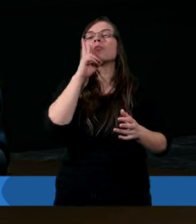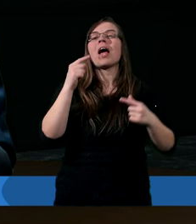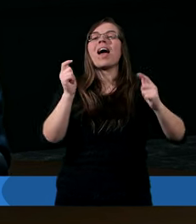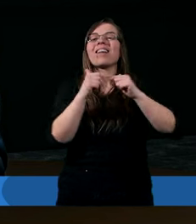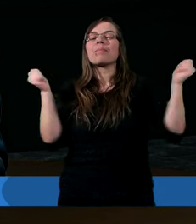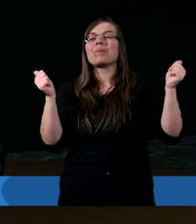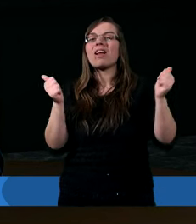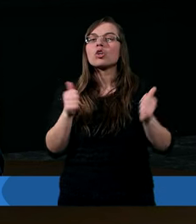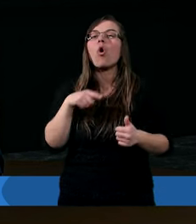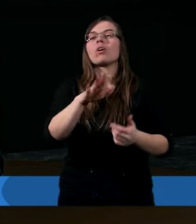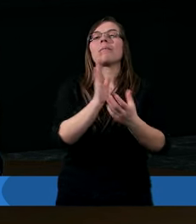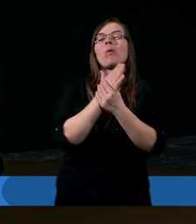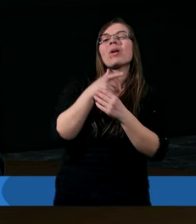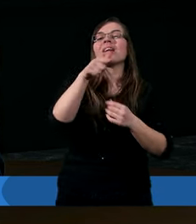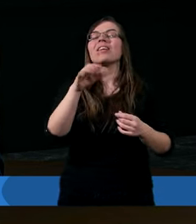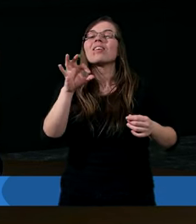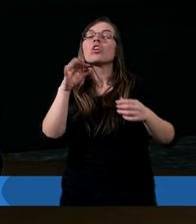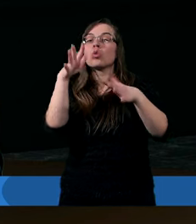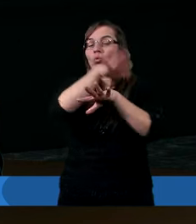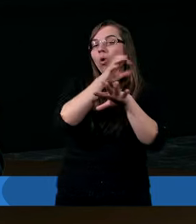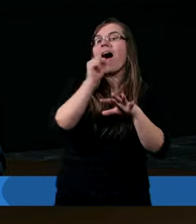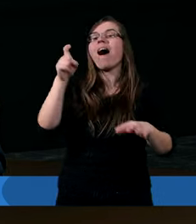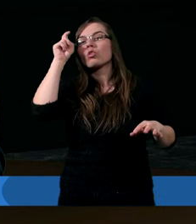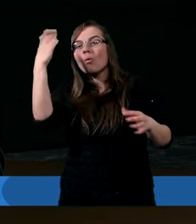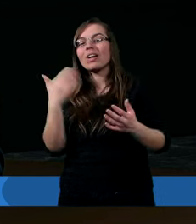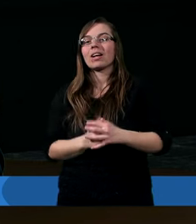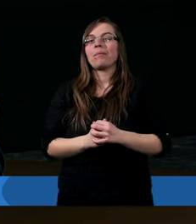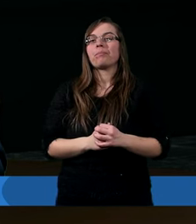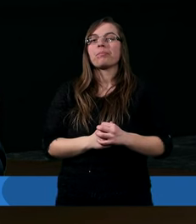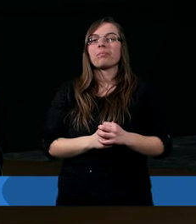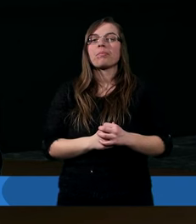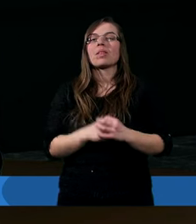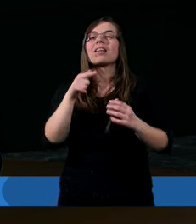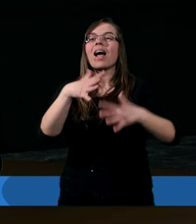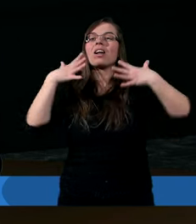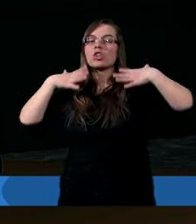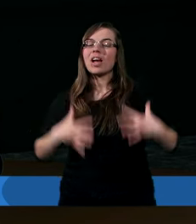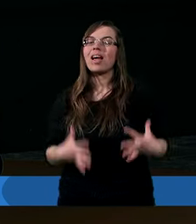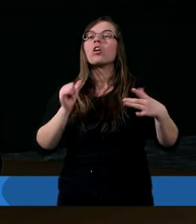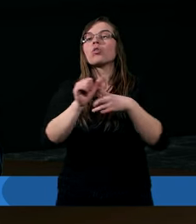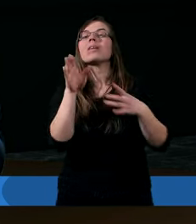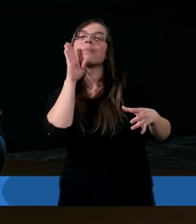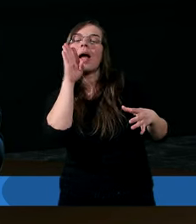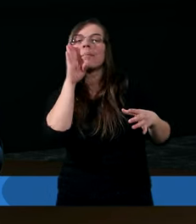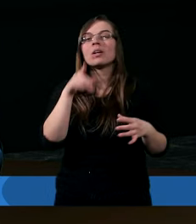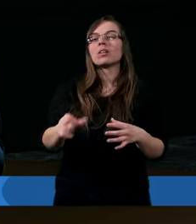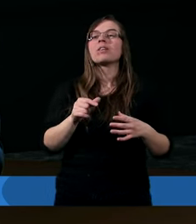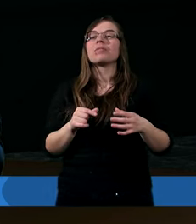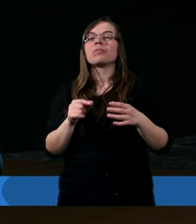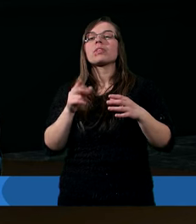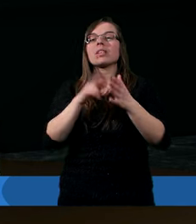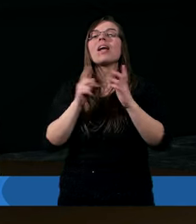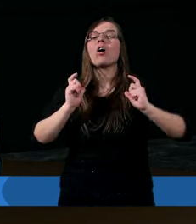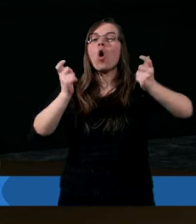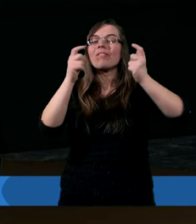jak ciało albo cielesność i Duch. I ta cielesność jest jakby czymś, co w nas jest na stałe, jest